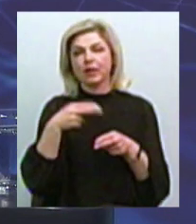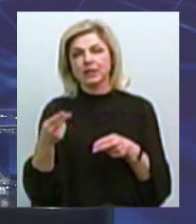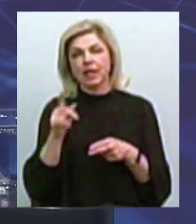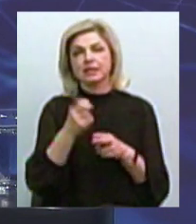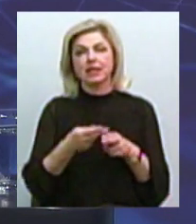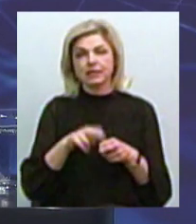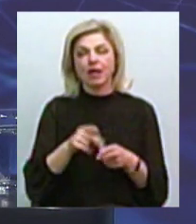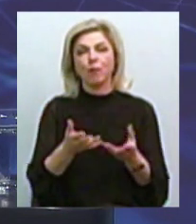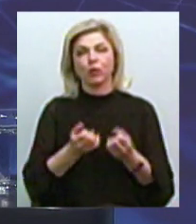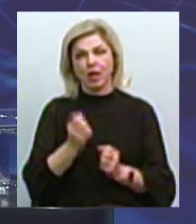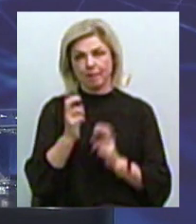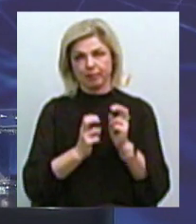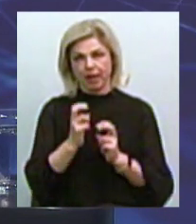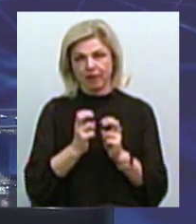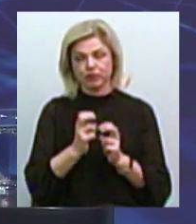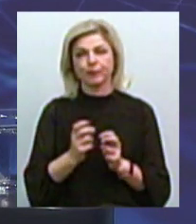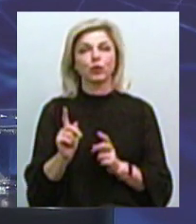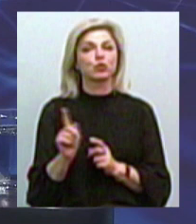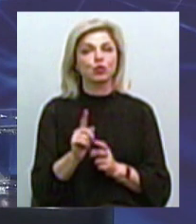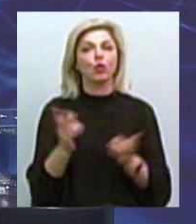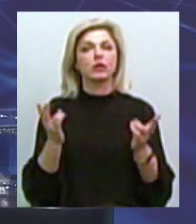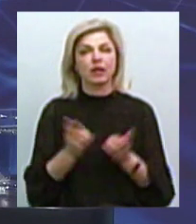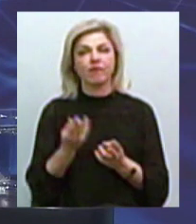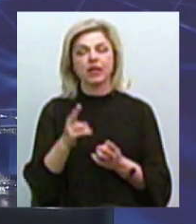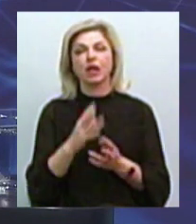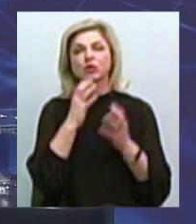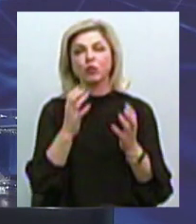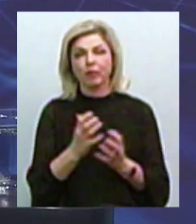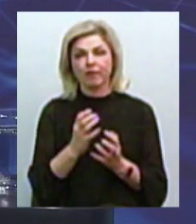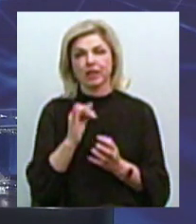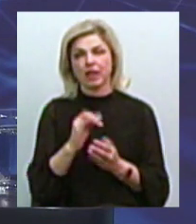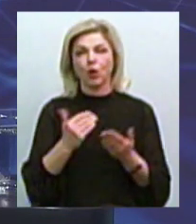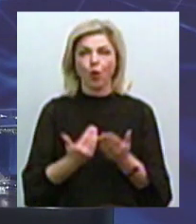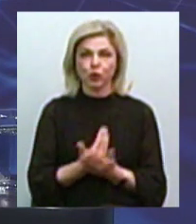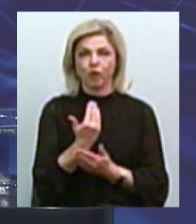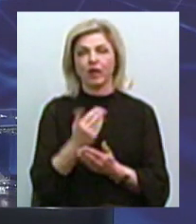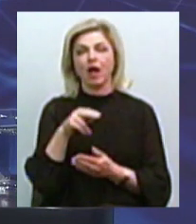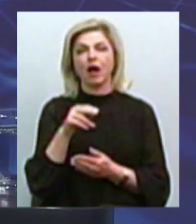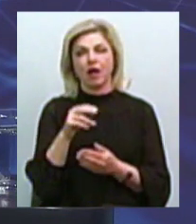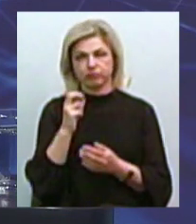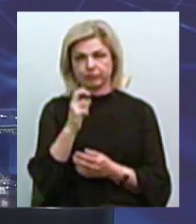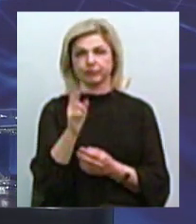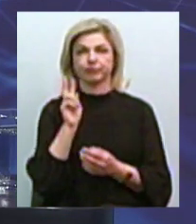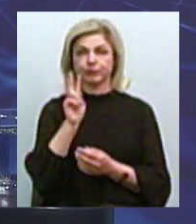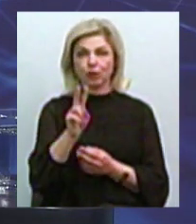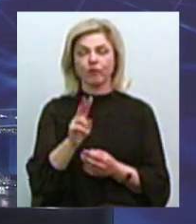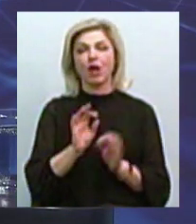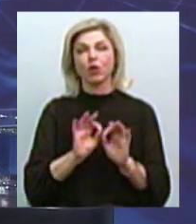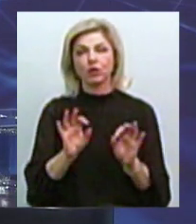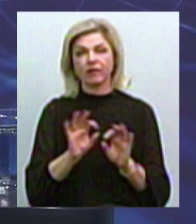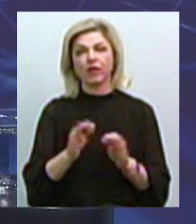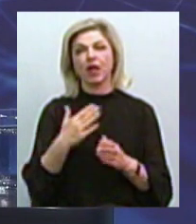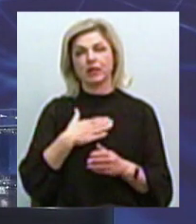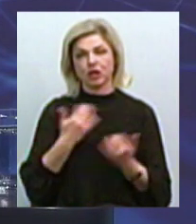це отримує підприємство? Що потрібно для утримання і оновлення парку електротранспорту? Розповість